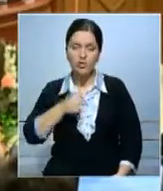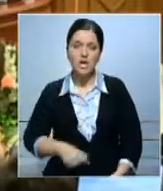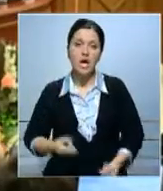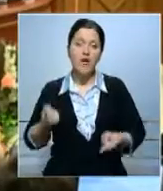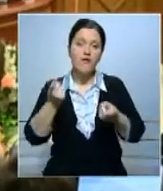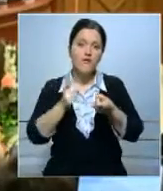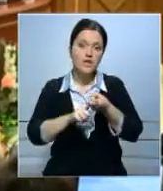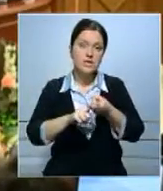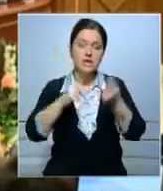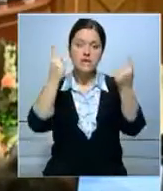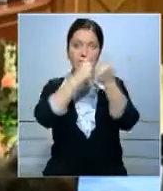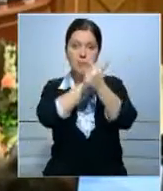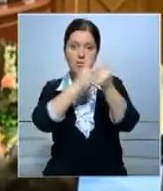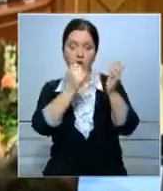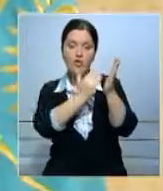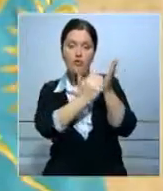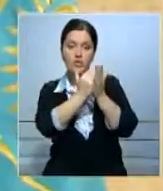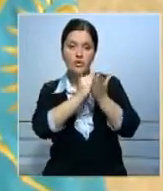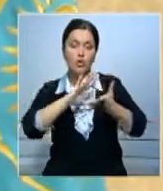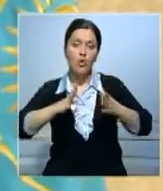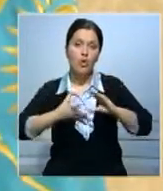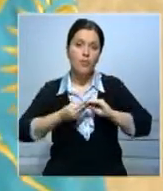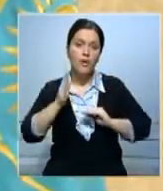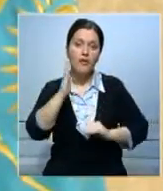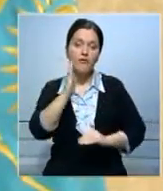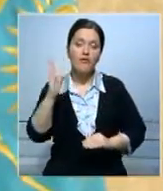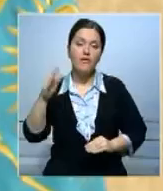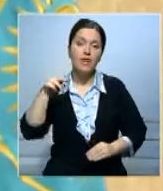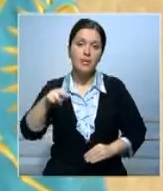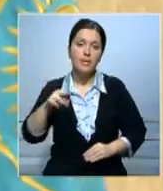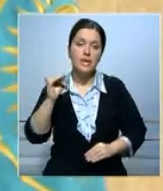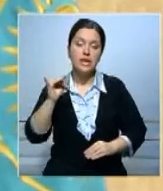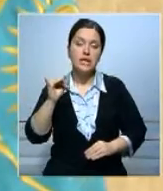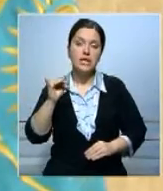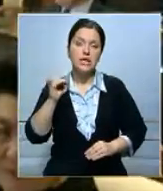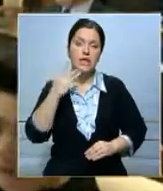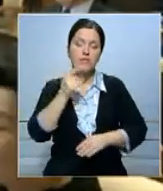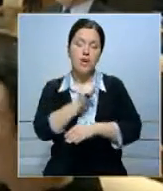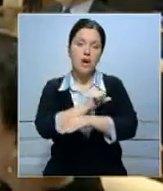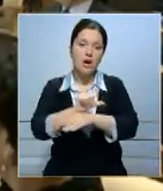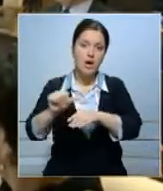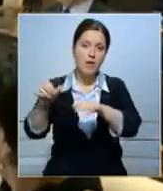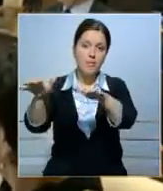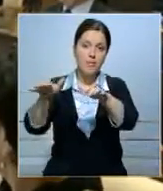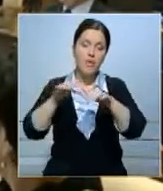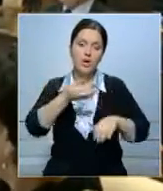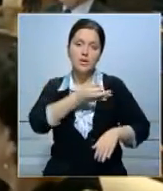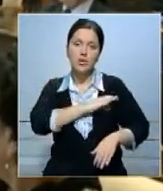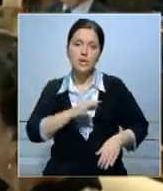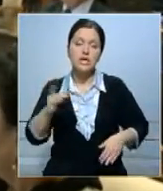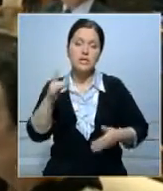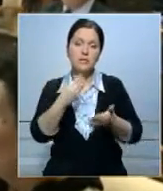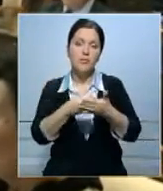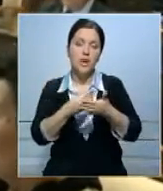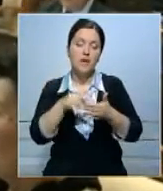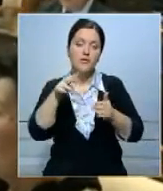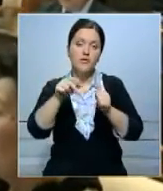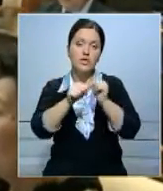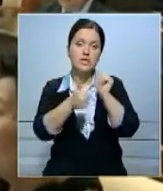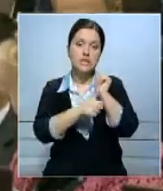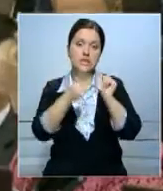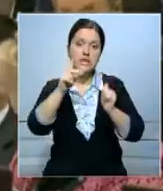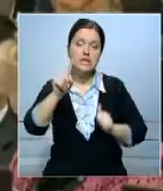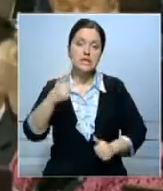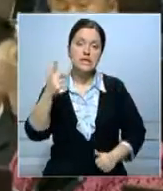связи с прогнозируемым более высоким объемом ВВП и импорта доходы республиканского бюджета составят в 2016 году 3 триллиона